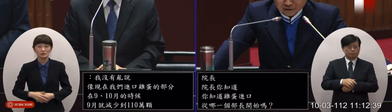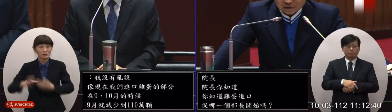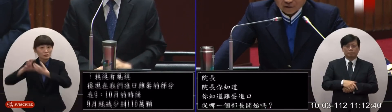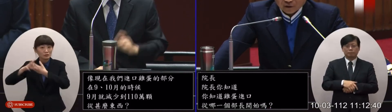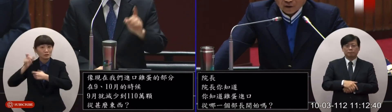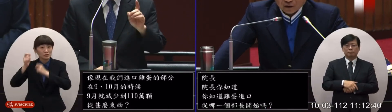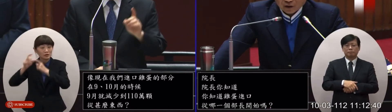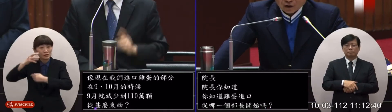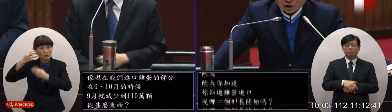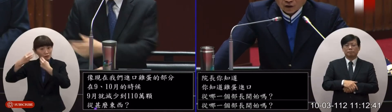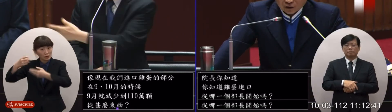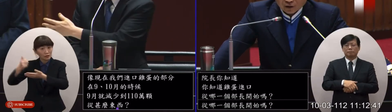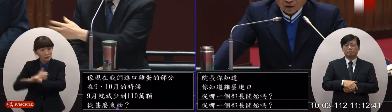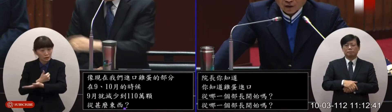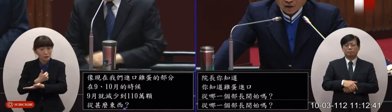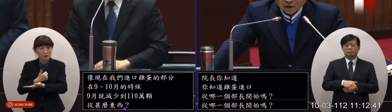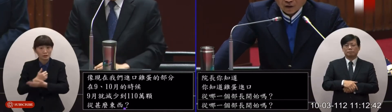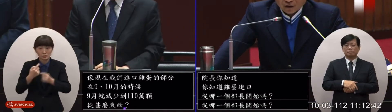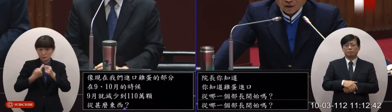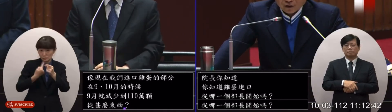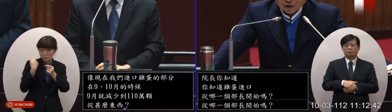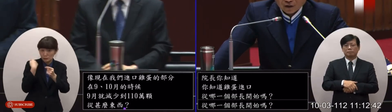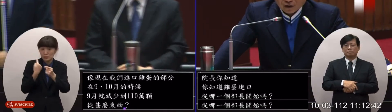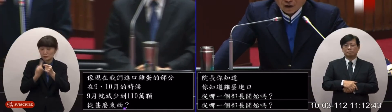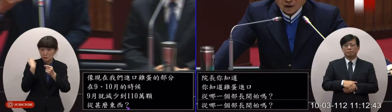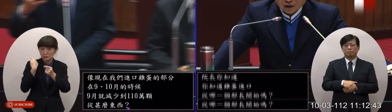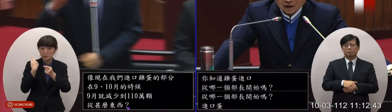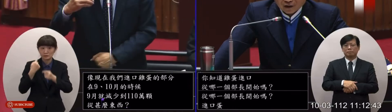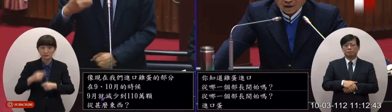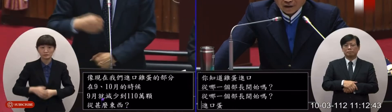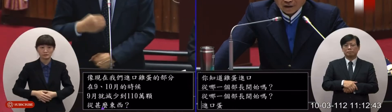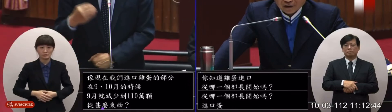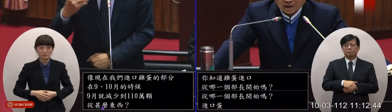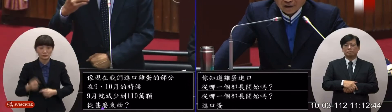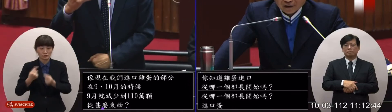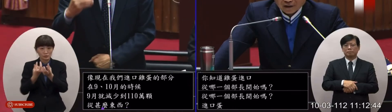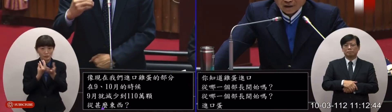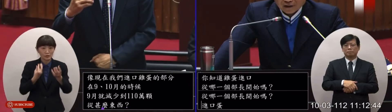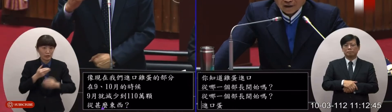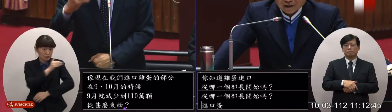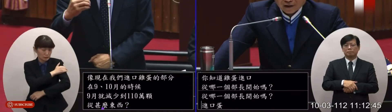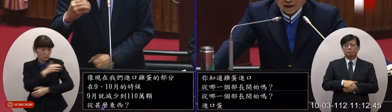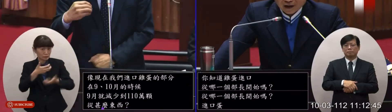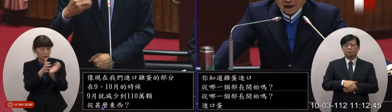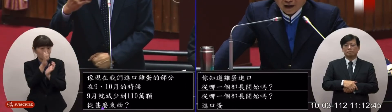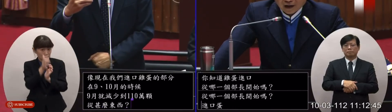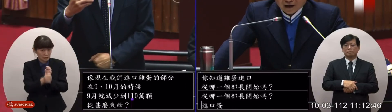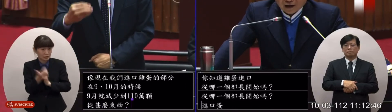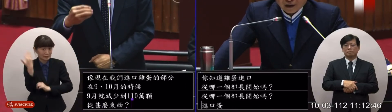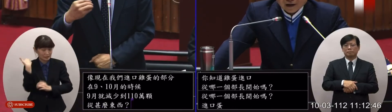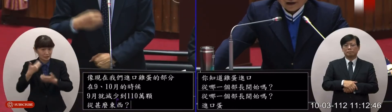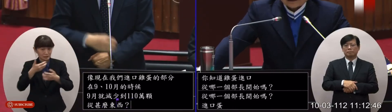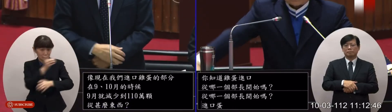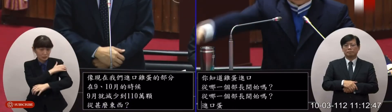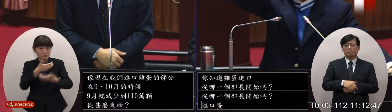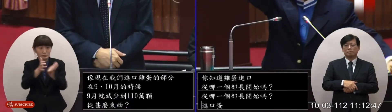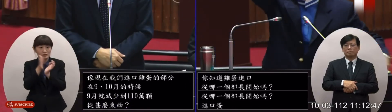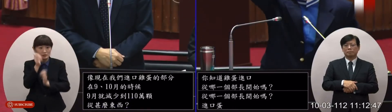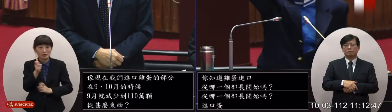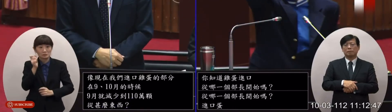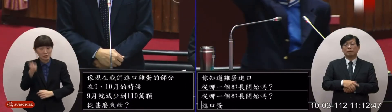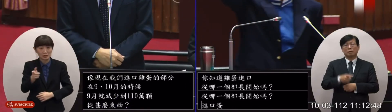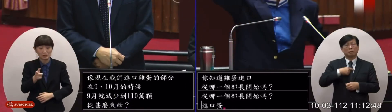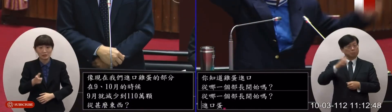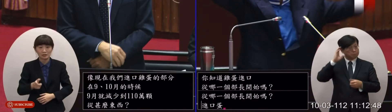的量你要看去年的部分齁有一小部分是由陳其中部長那前部長那邊有在大家